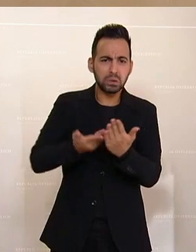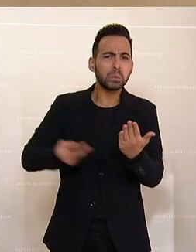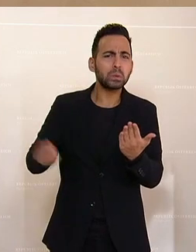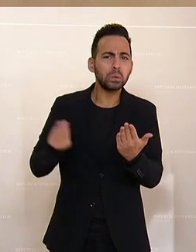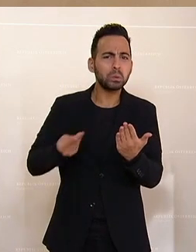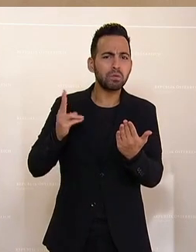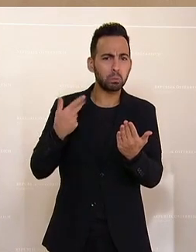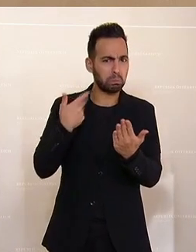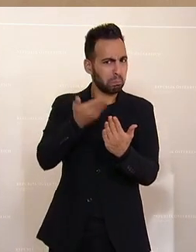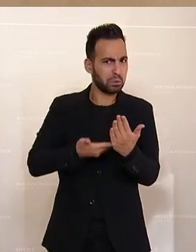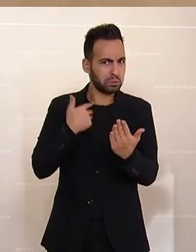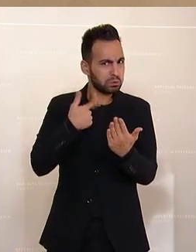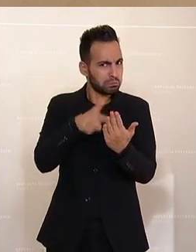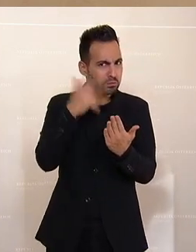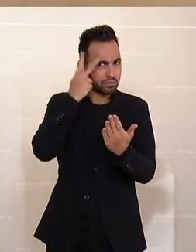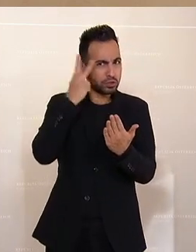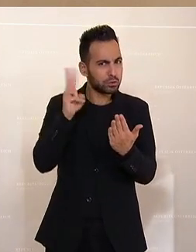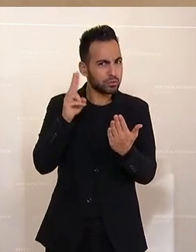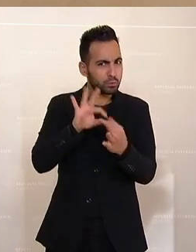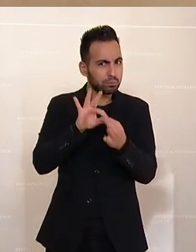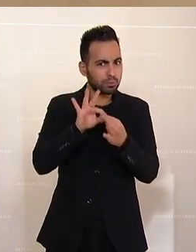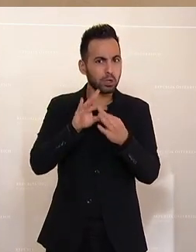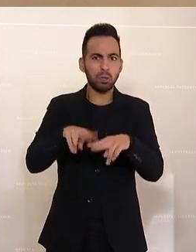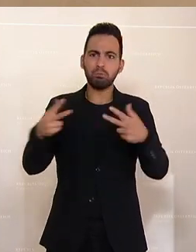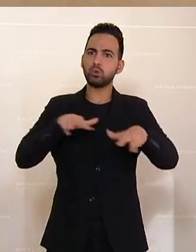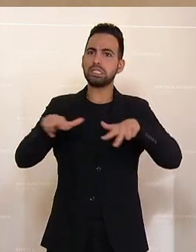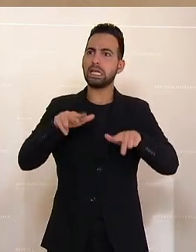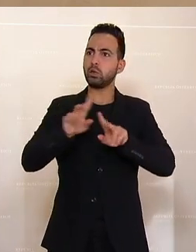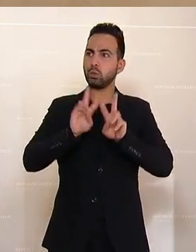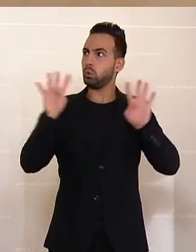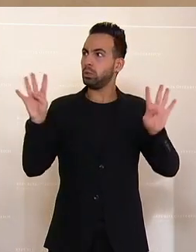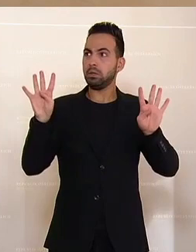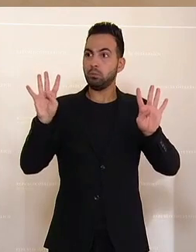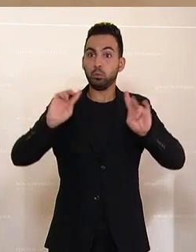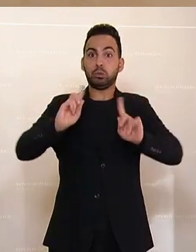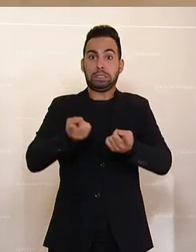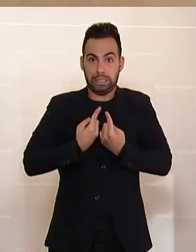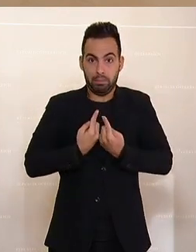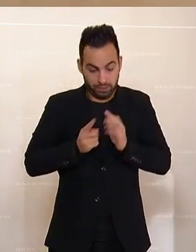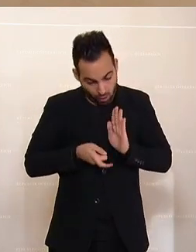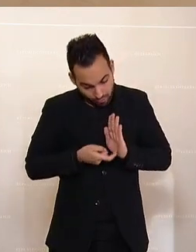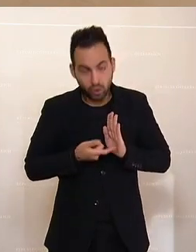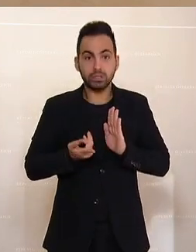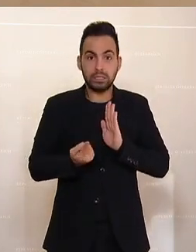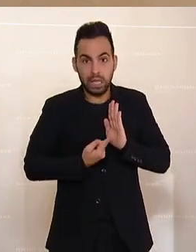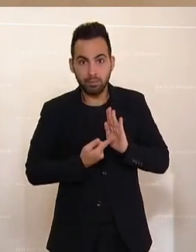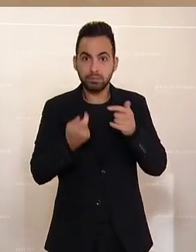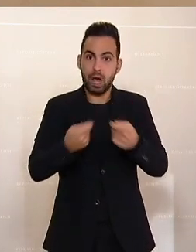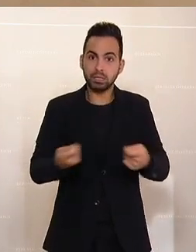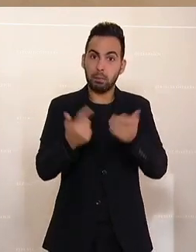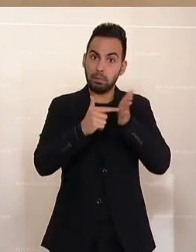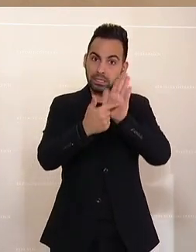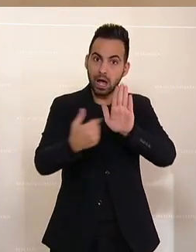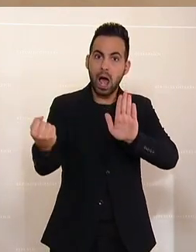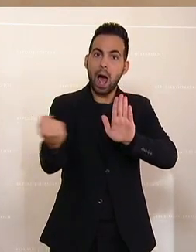ehrlich sagen, ist für mich nicht ganz erklärbar, dass ja eine Bundesregierung selber auffordern muss, Maßnahmen zu überlegen und zu präsentieren, dass wir die